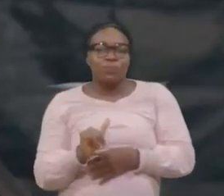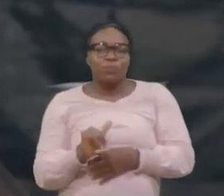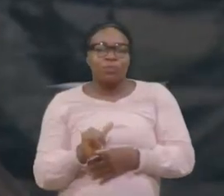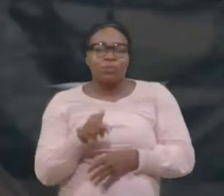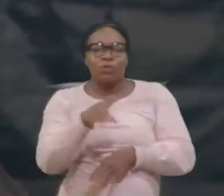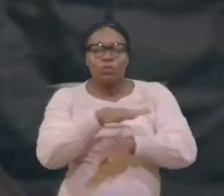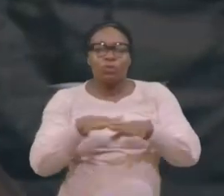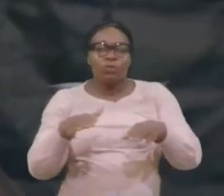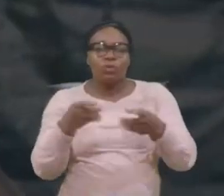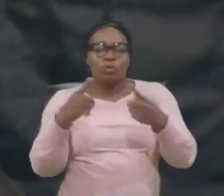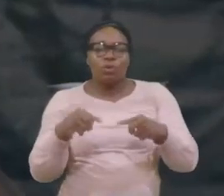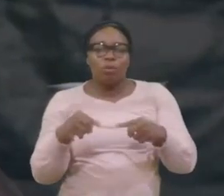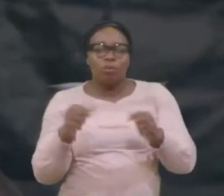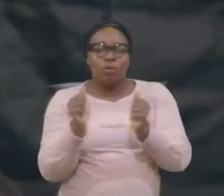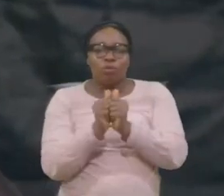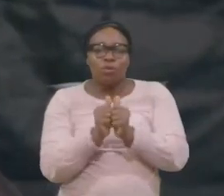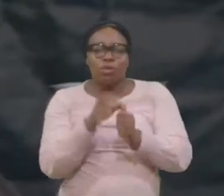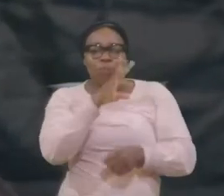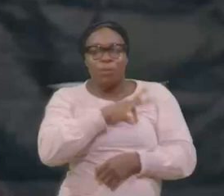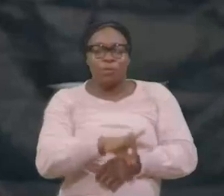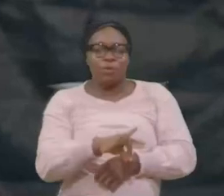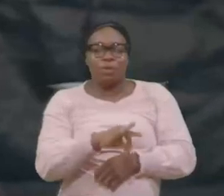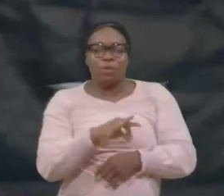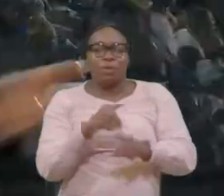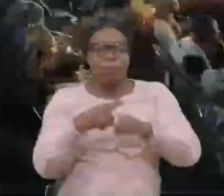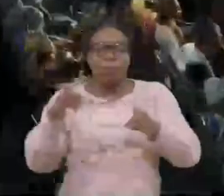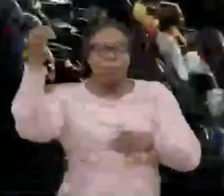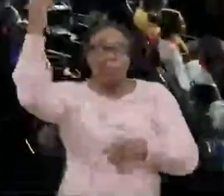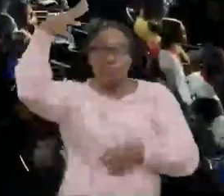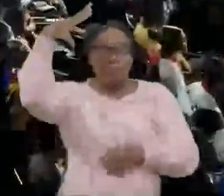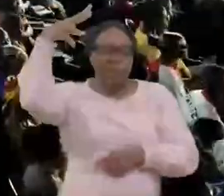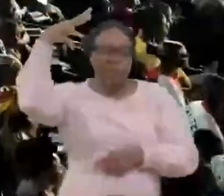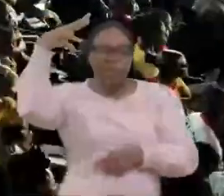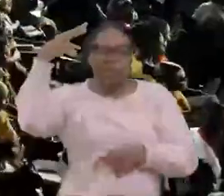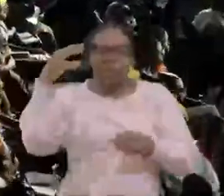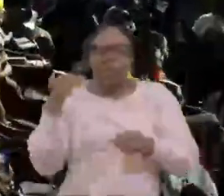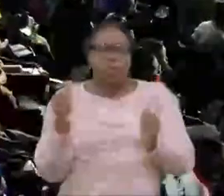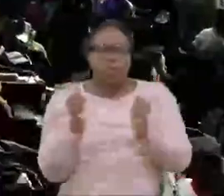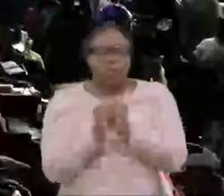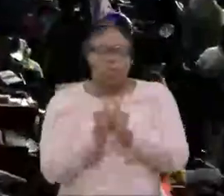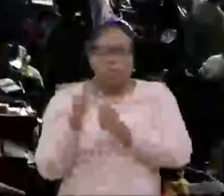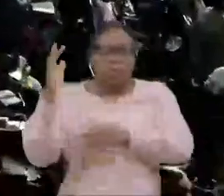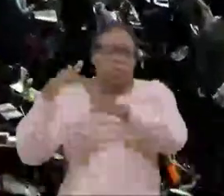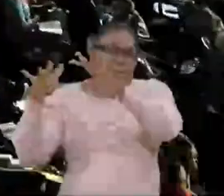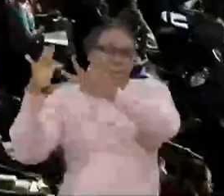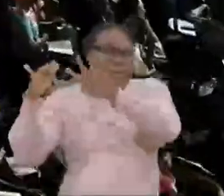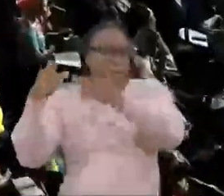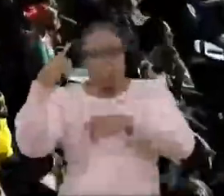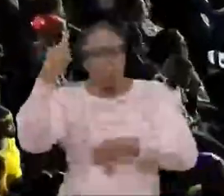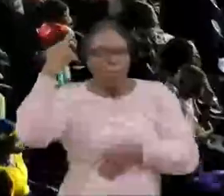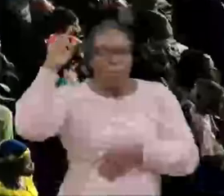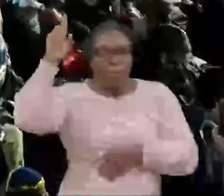Nous n'avons qu'un mérite, Nous venons pour la grâce, Nous venons pour la miséricorde, Nous venons pour son amour,